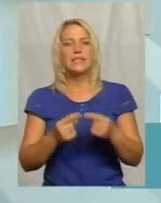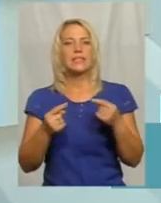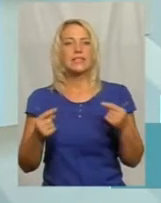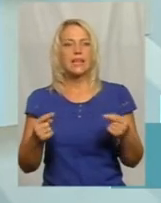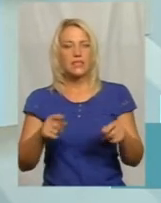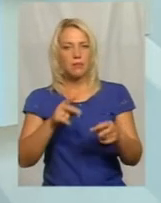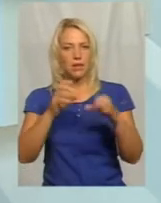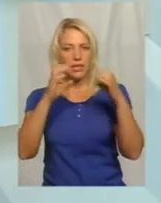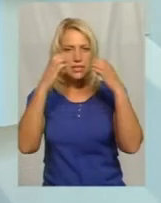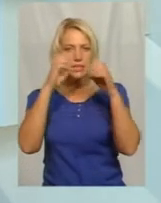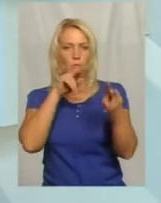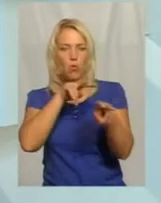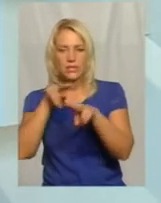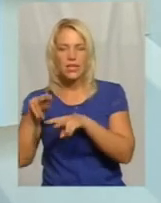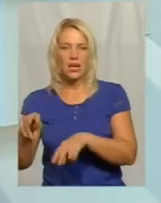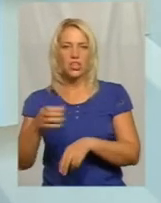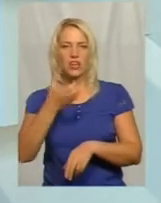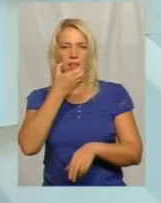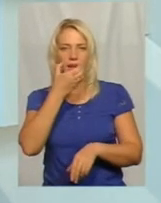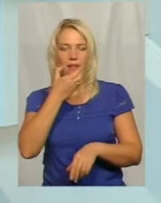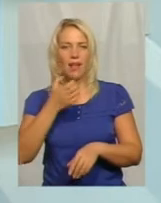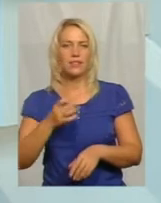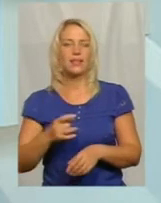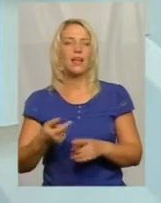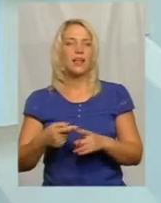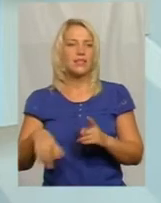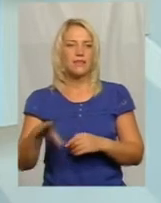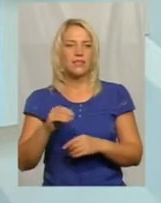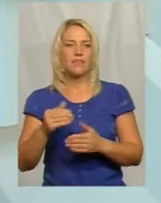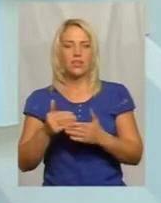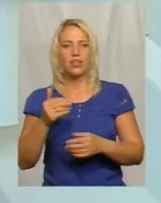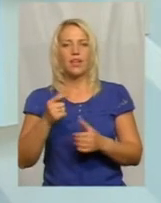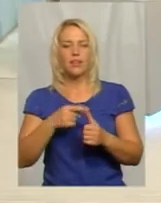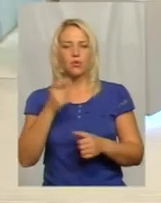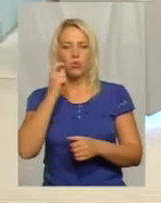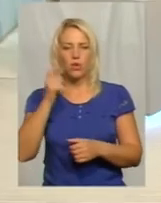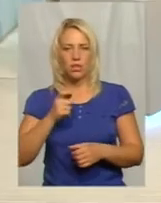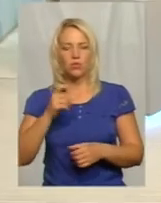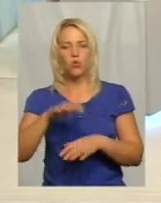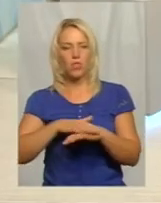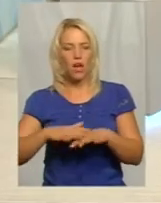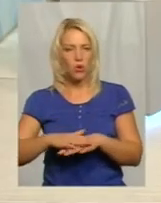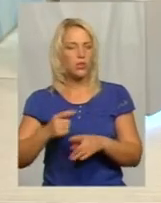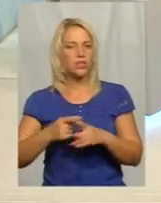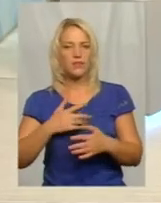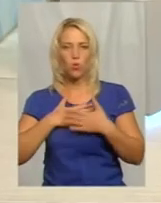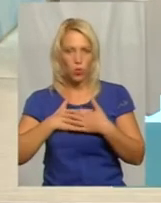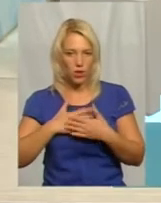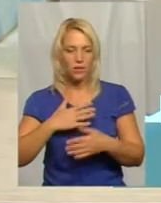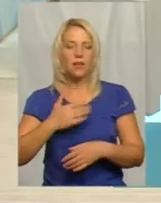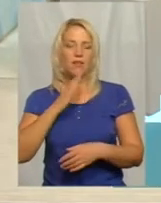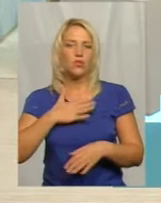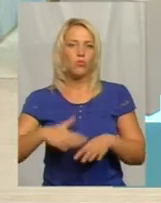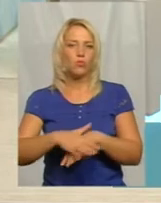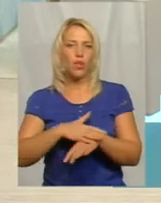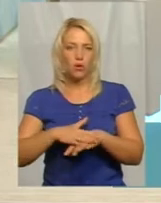спостереження, рації і все. Все маємо від українського народу, тому низький уклін нашому народу. І за нього ми будемо